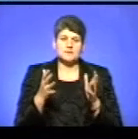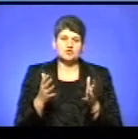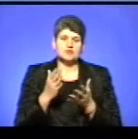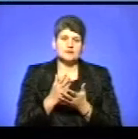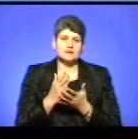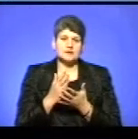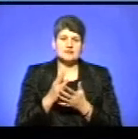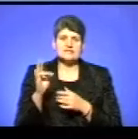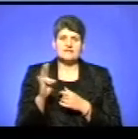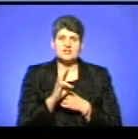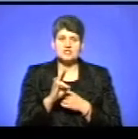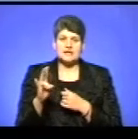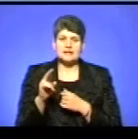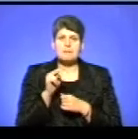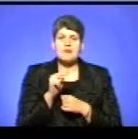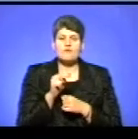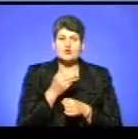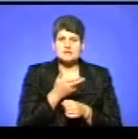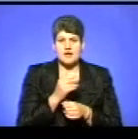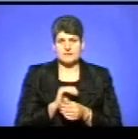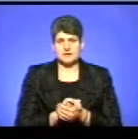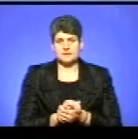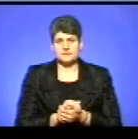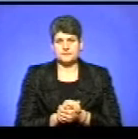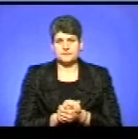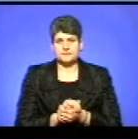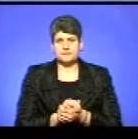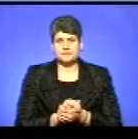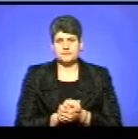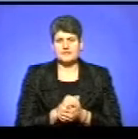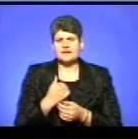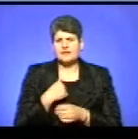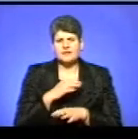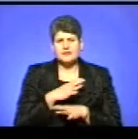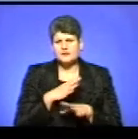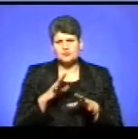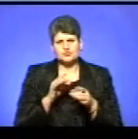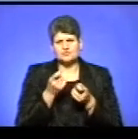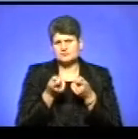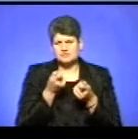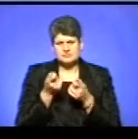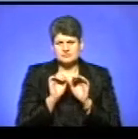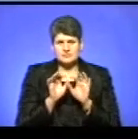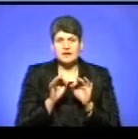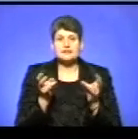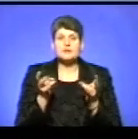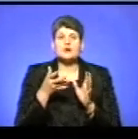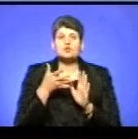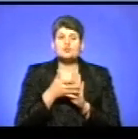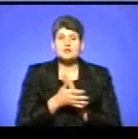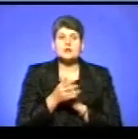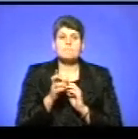священників православних. Я не буду вдаватися в подробиці, але треба розуміти, що